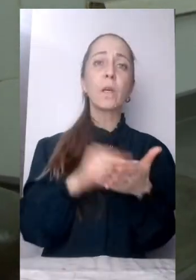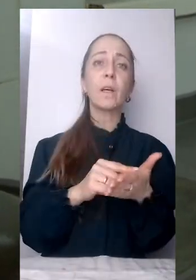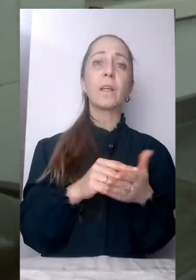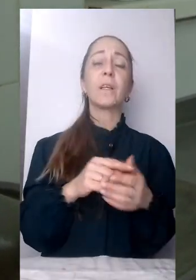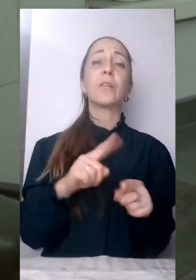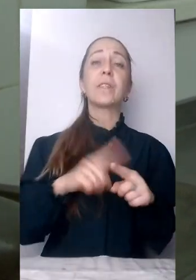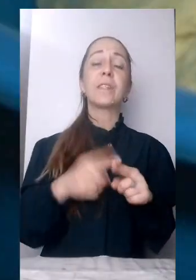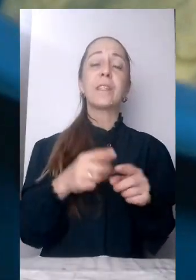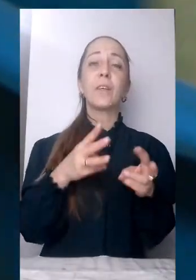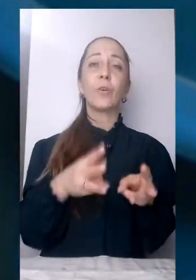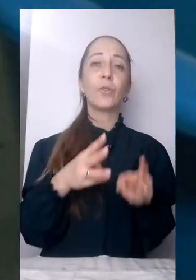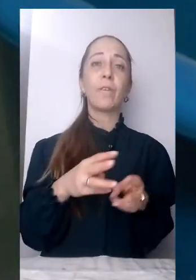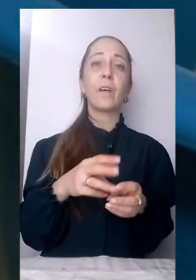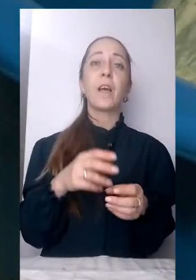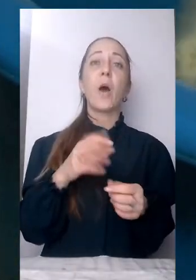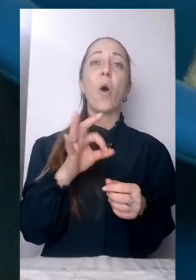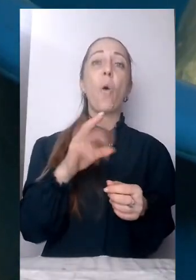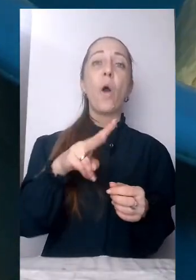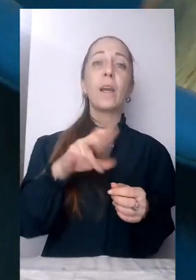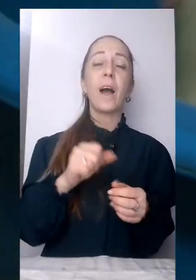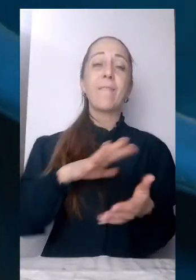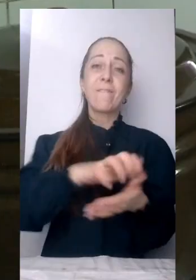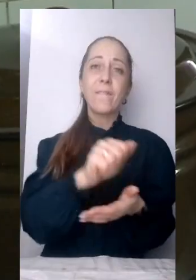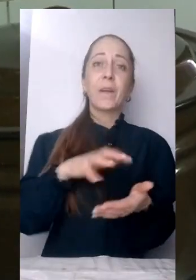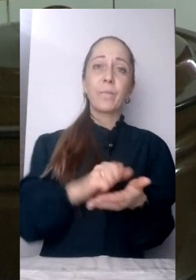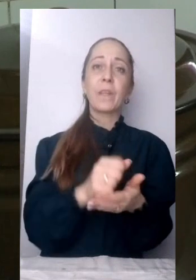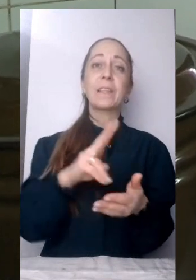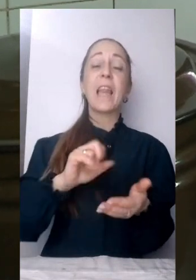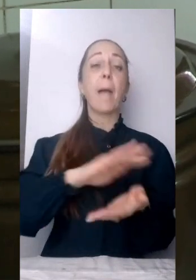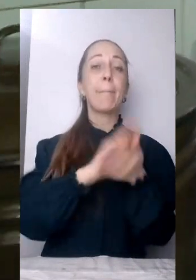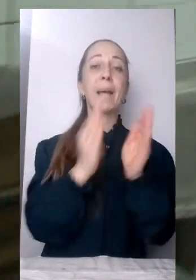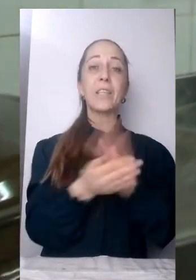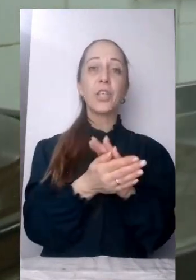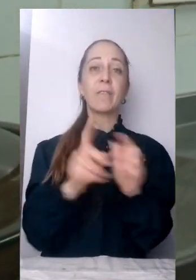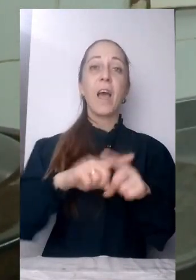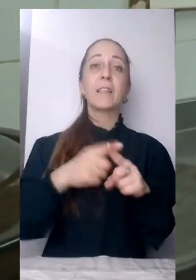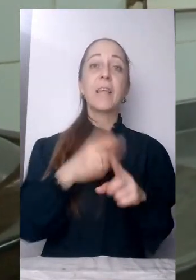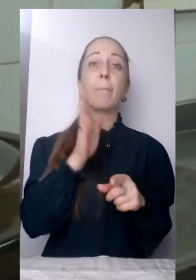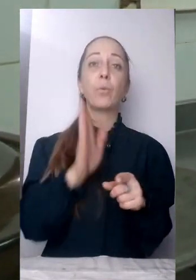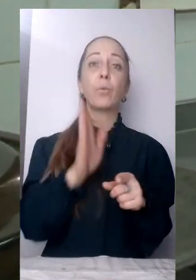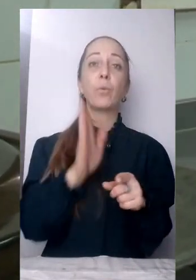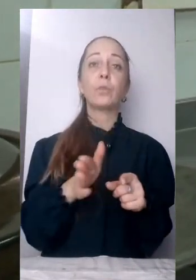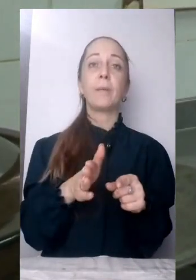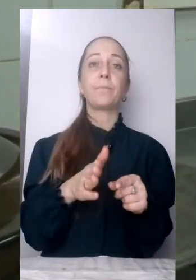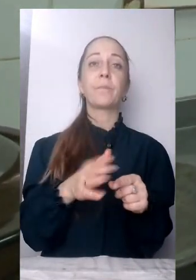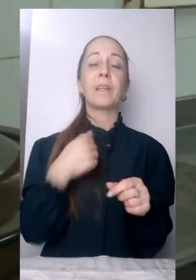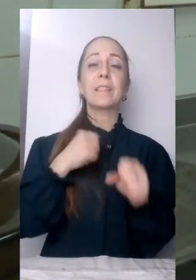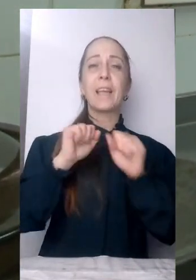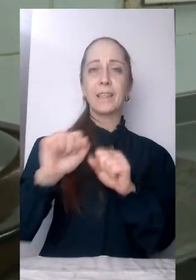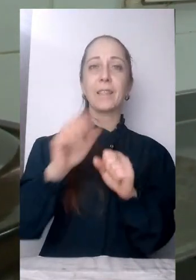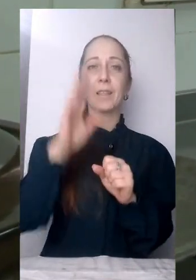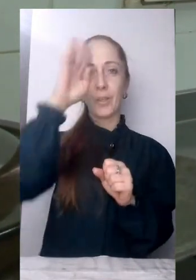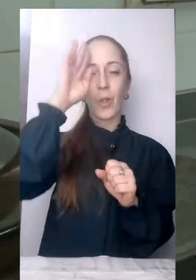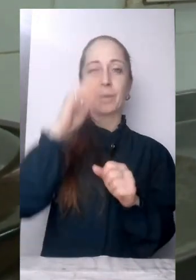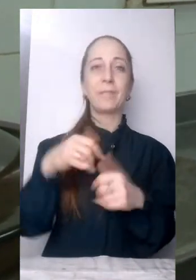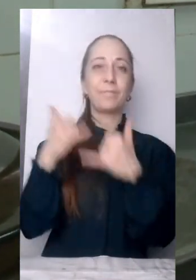Ольга Павленко вимішує тісто для пиріжків. Це будуть вашим захисником пиріжечки із